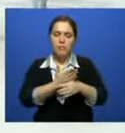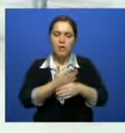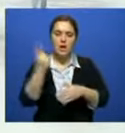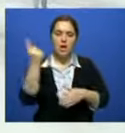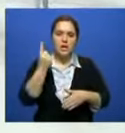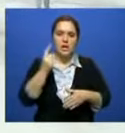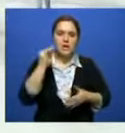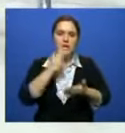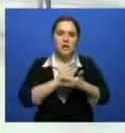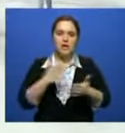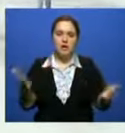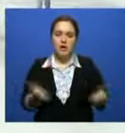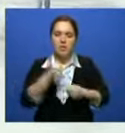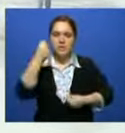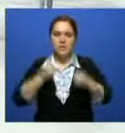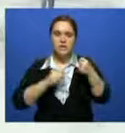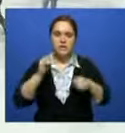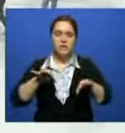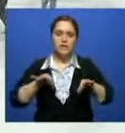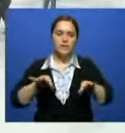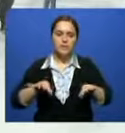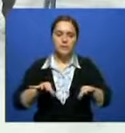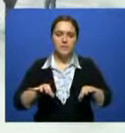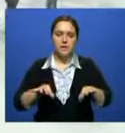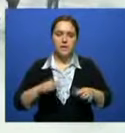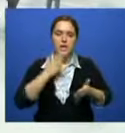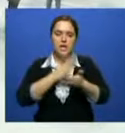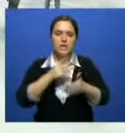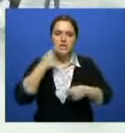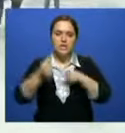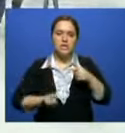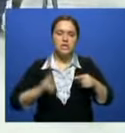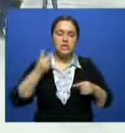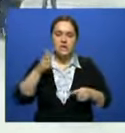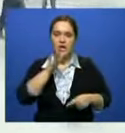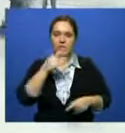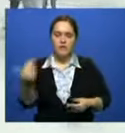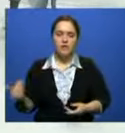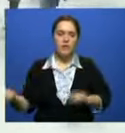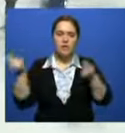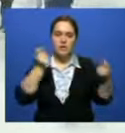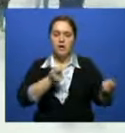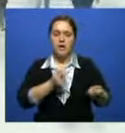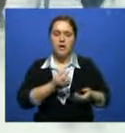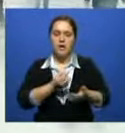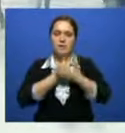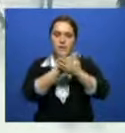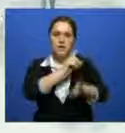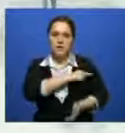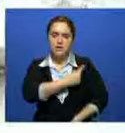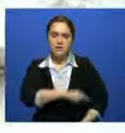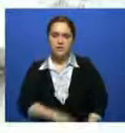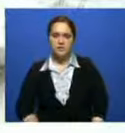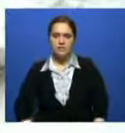помощи и извлечению водителя из автомобиля. Через некоторое время его доставят в ближайшую районную